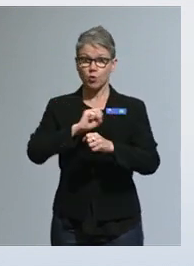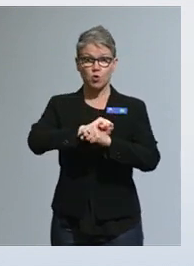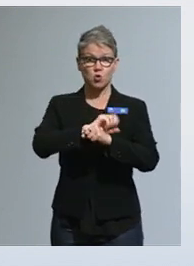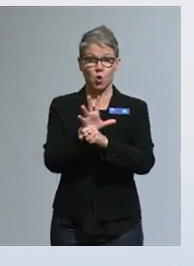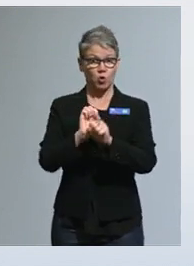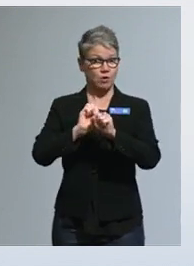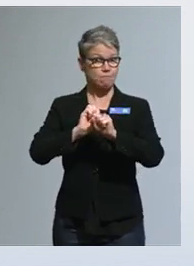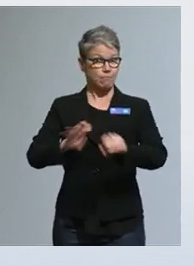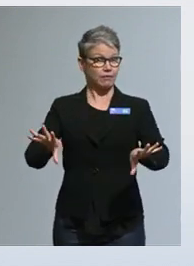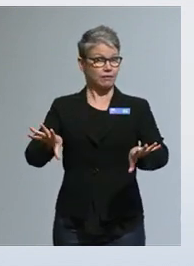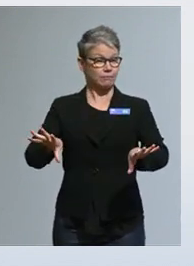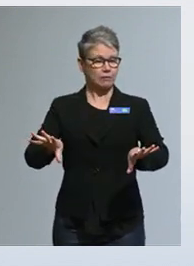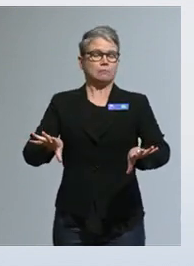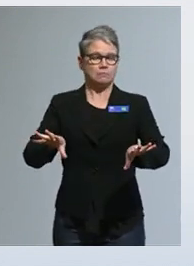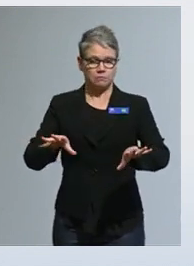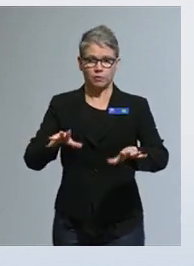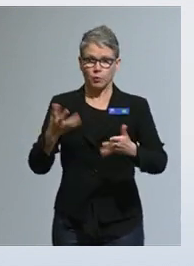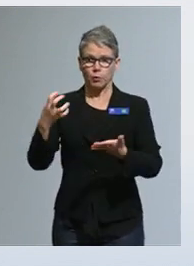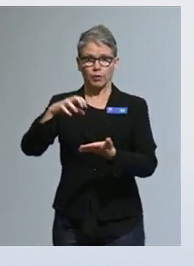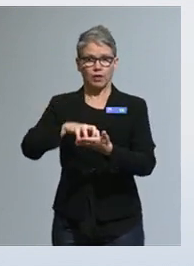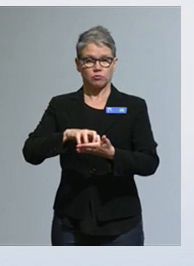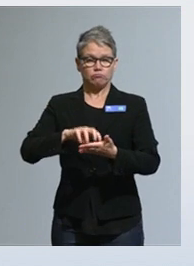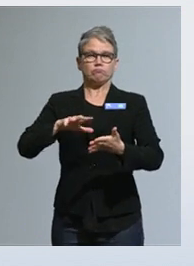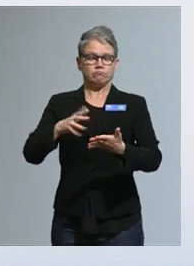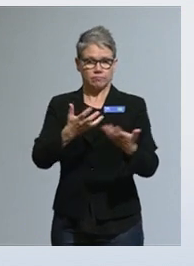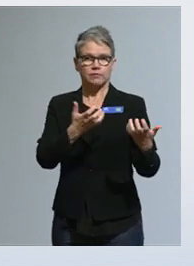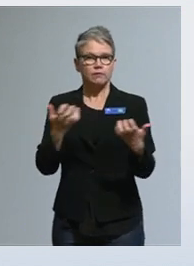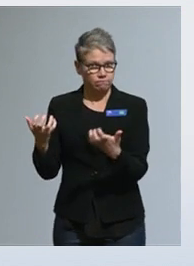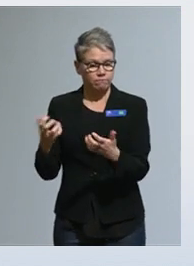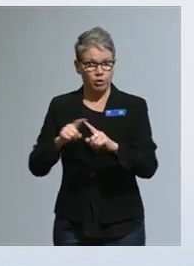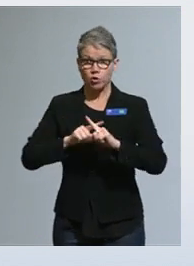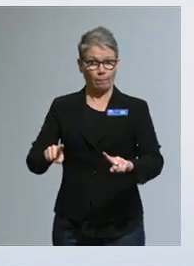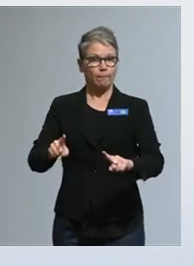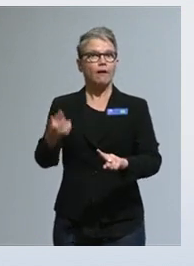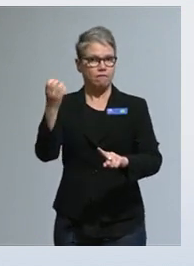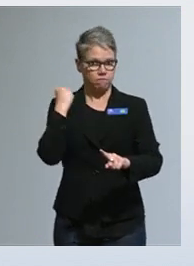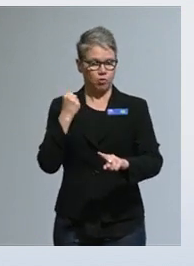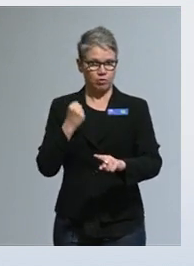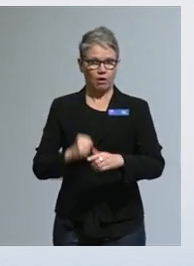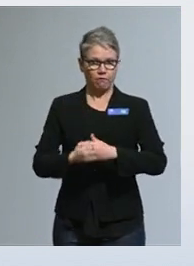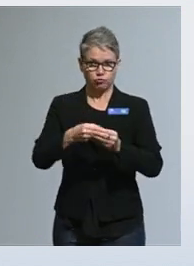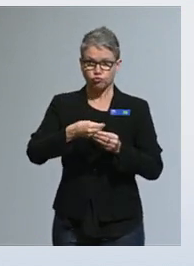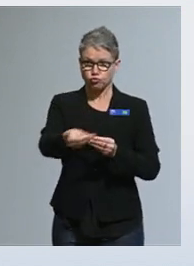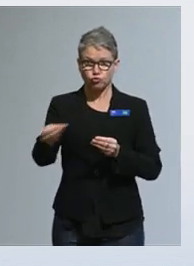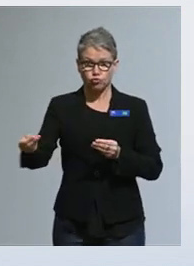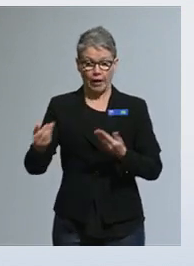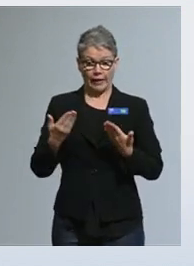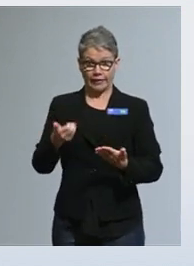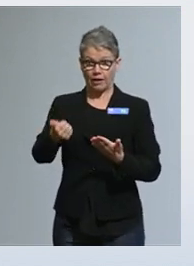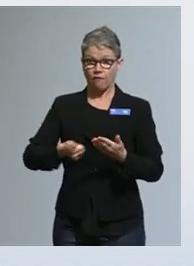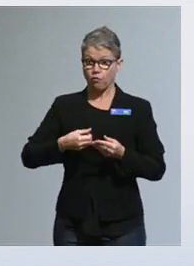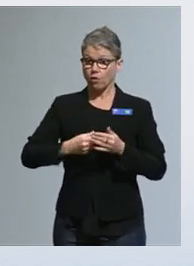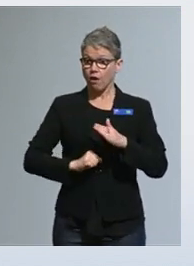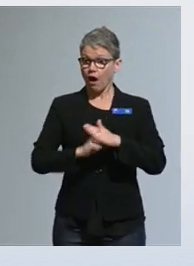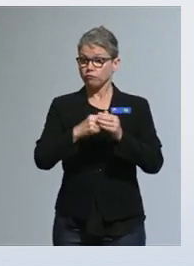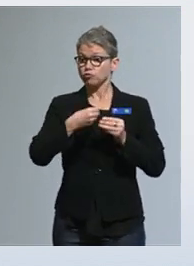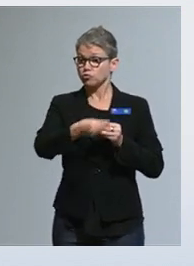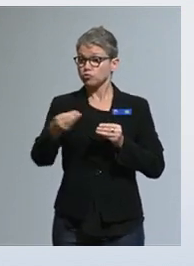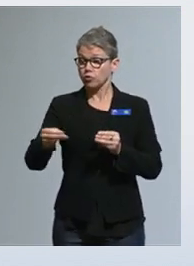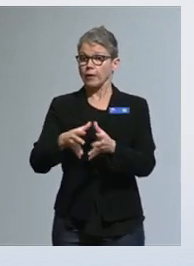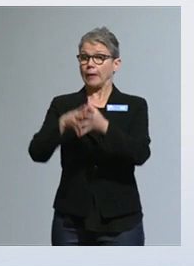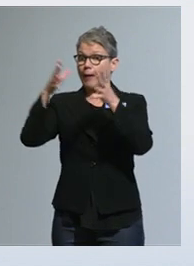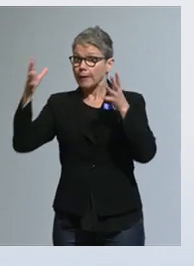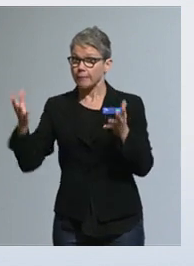tullessa yhteiskuntaamme. Tänä vuonna näitä avustuksia tullaan jakamaan merkittävästi